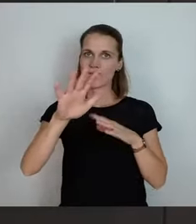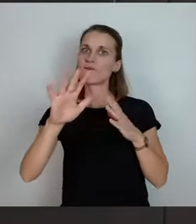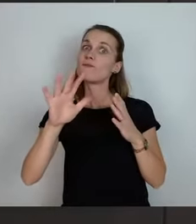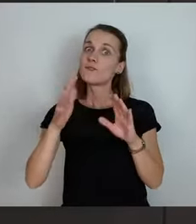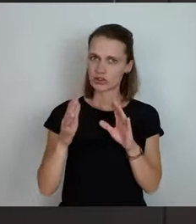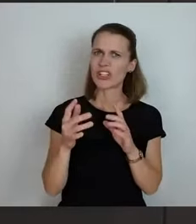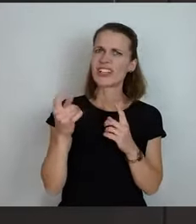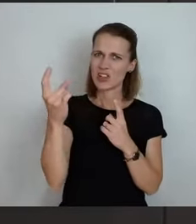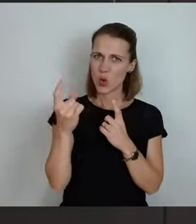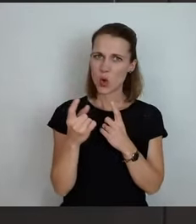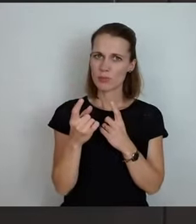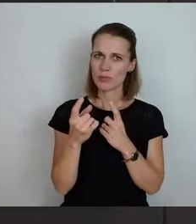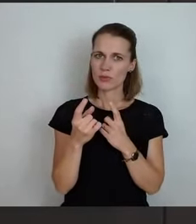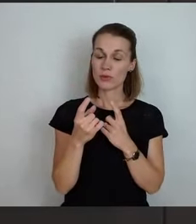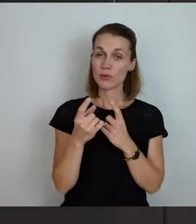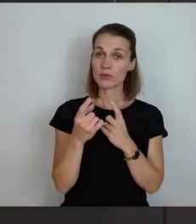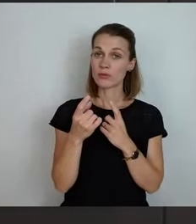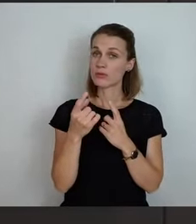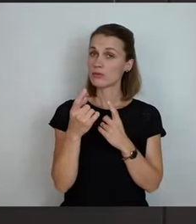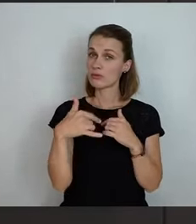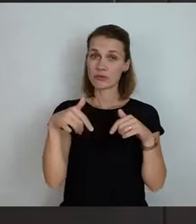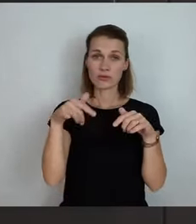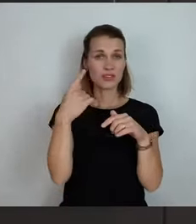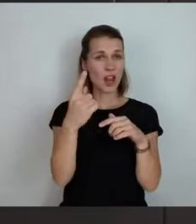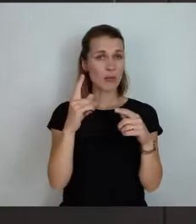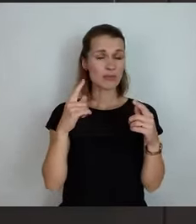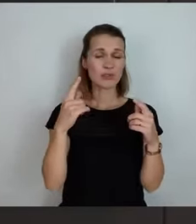zu machen, um in den Schulen Lüftungskonzepte etc.